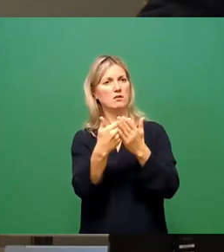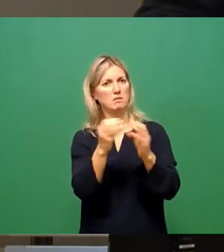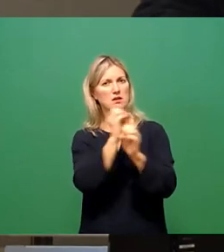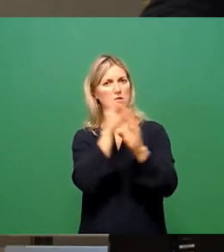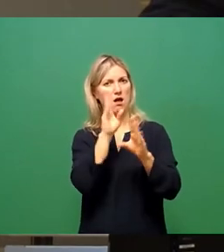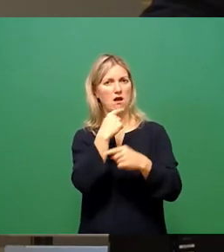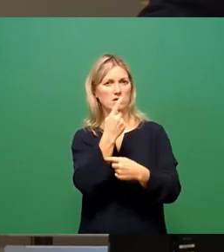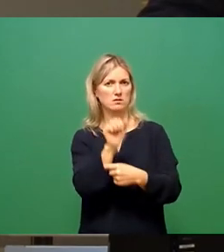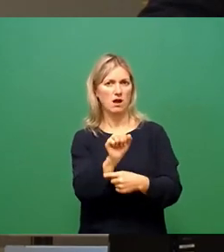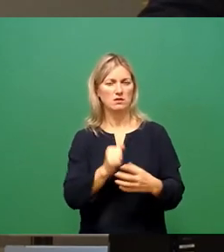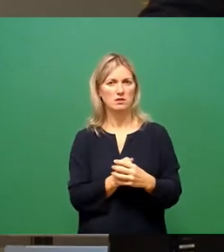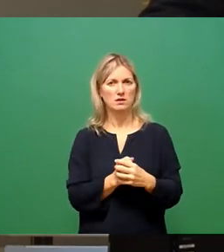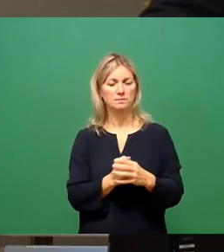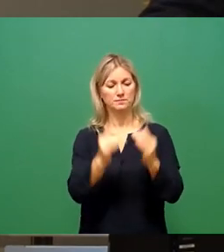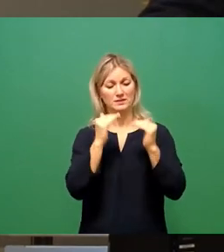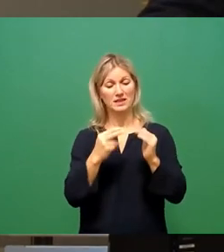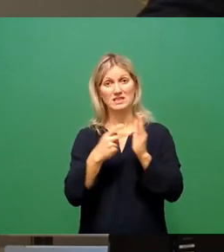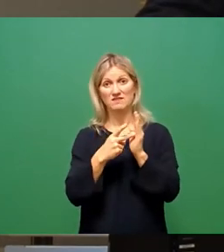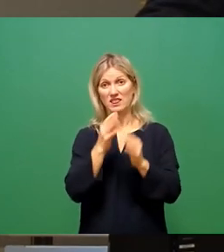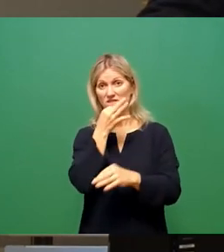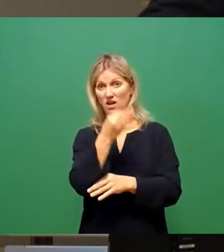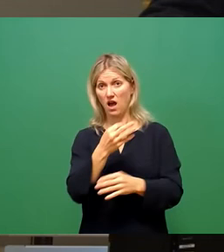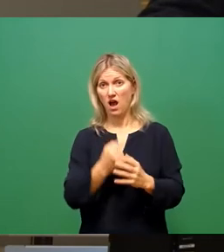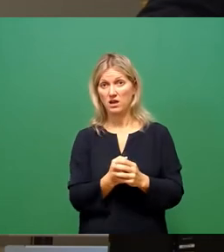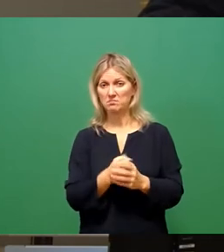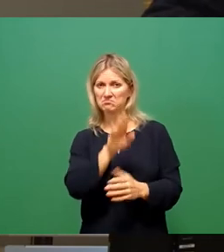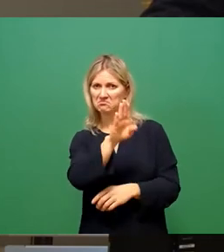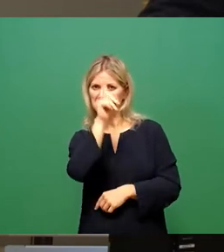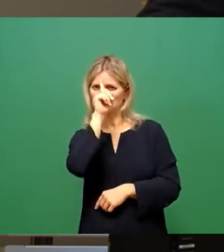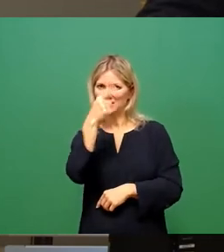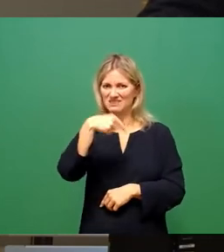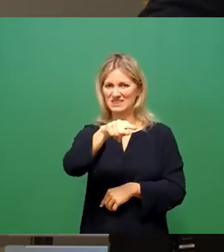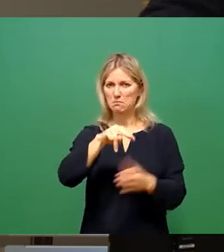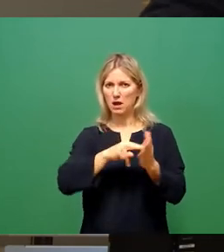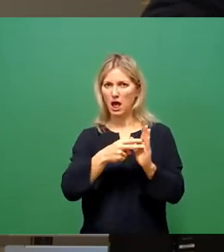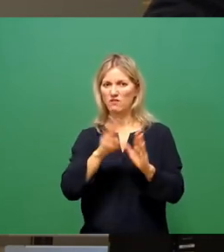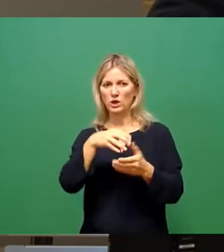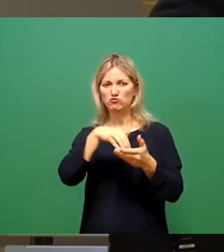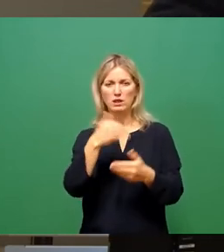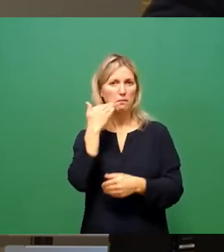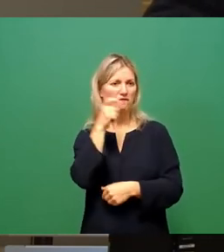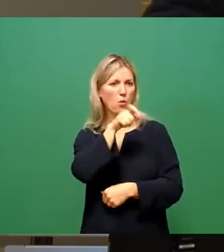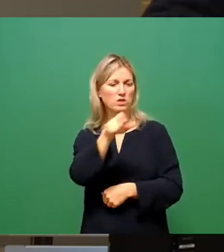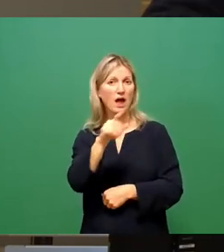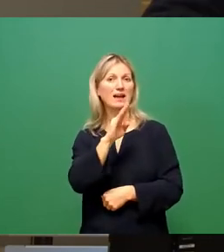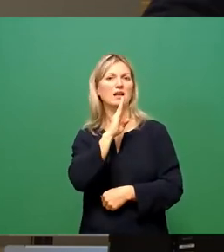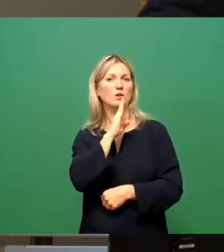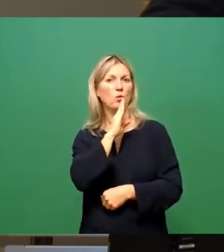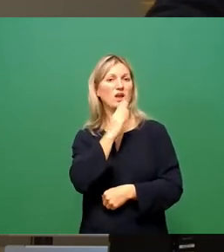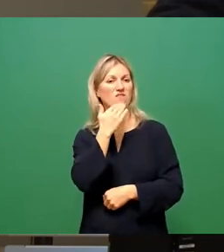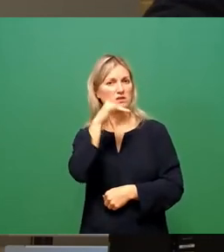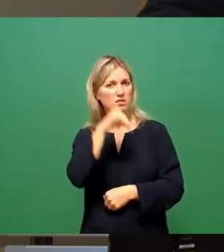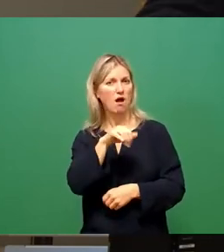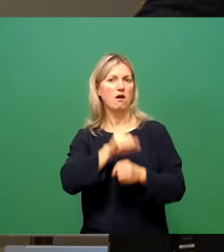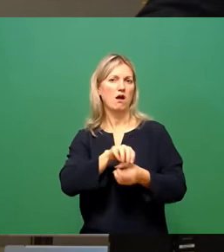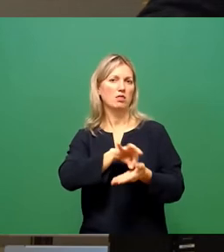Unter Frage 2. Was gedenken Sie zu unternehmen, damit den Bewohnern der Stadt ausreichend bezahlbares Wasser zur Verfügung steht?